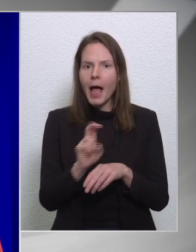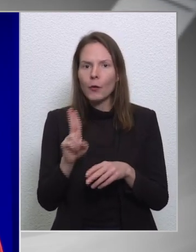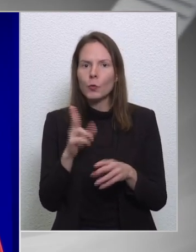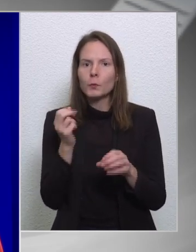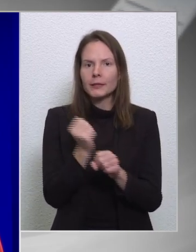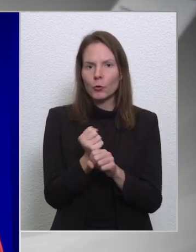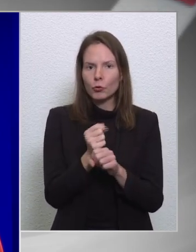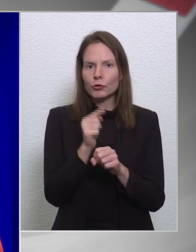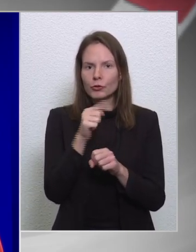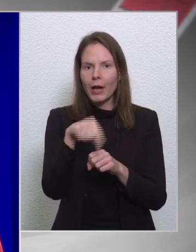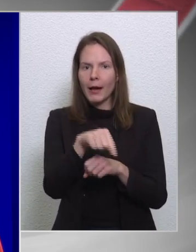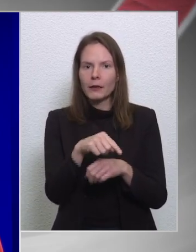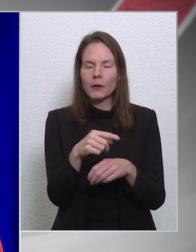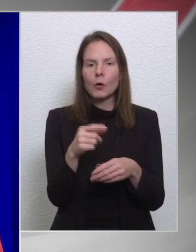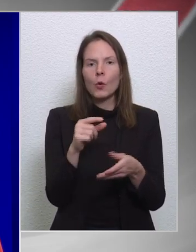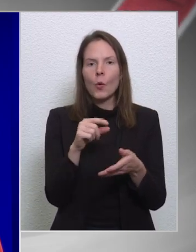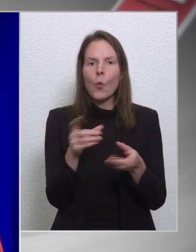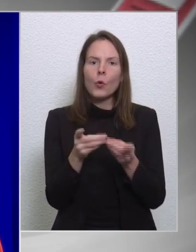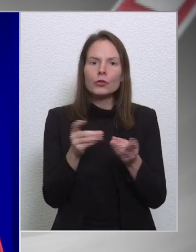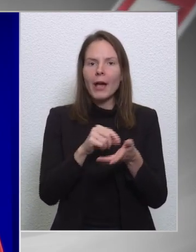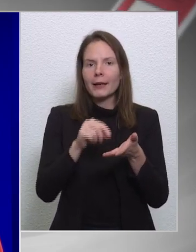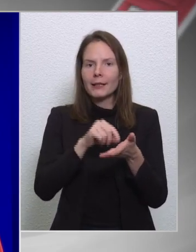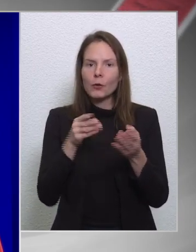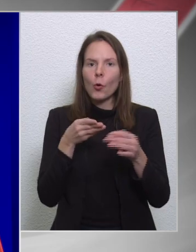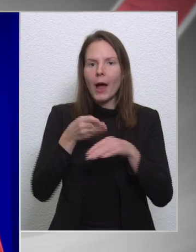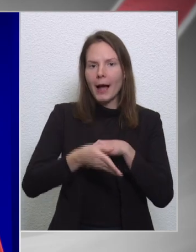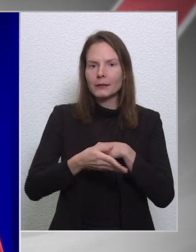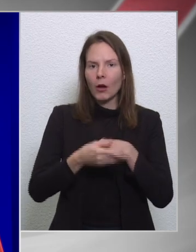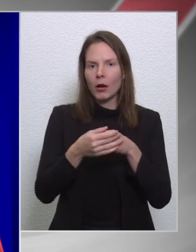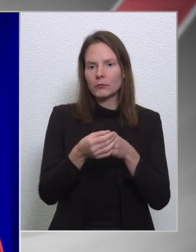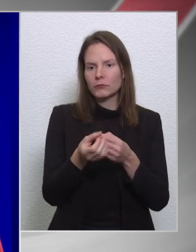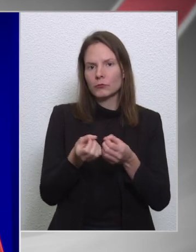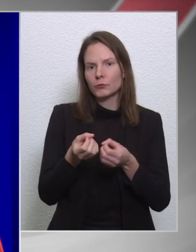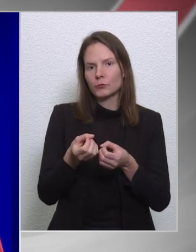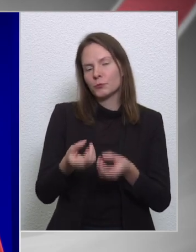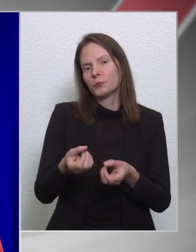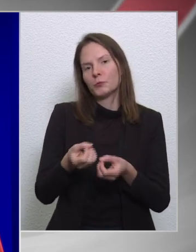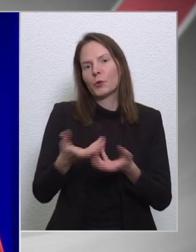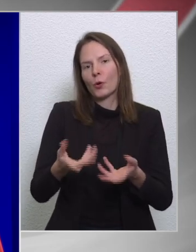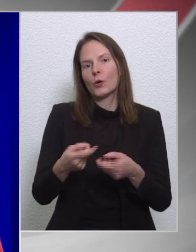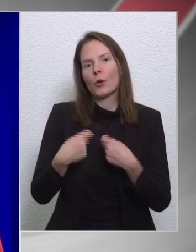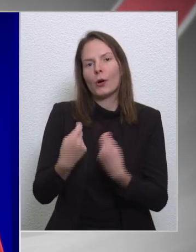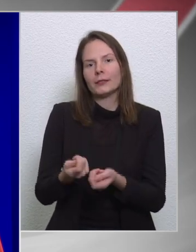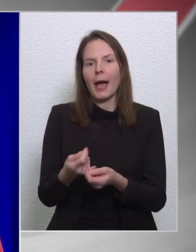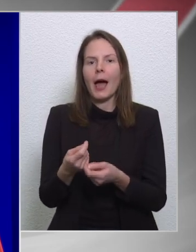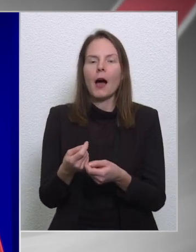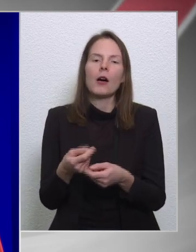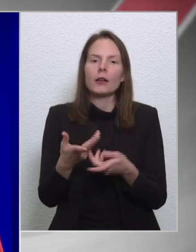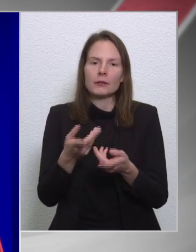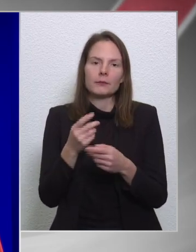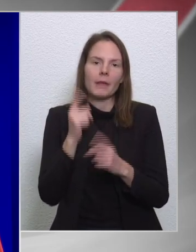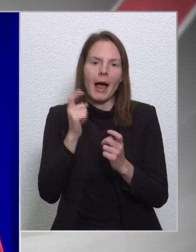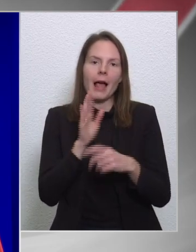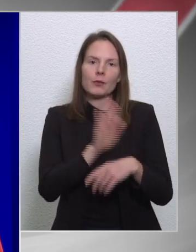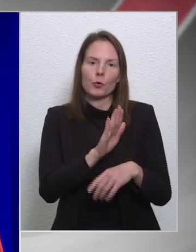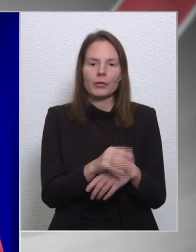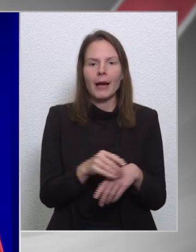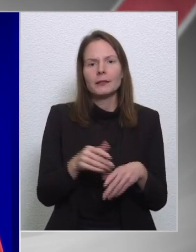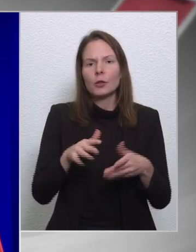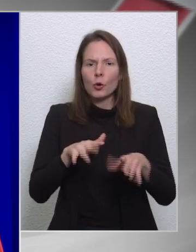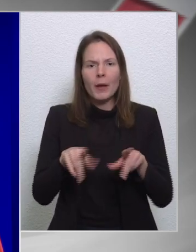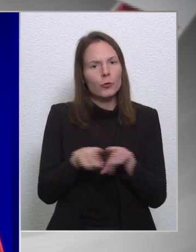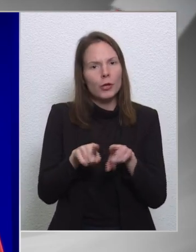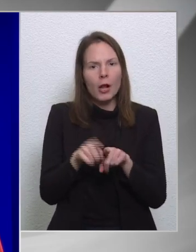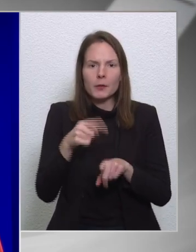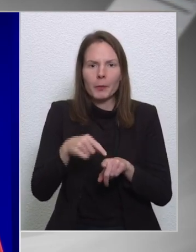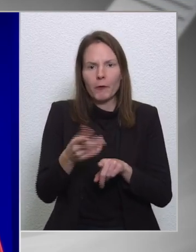újságírók által közölte velünk a készülő álláspontját, amely nagyjából megegyezik a szeptember közepi álláspontjával